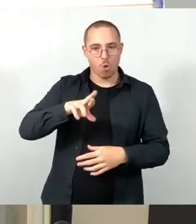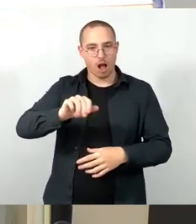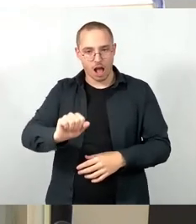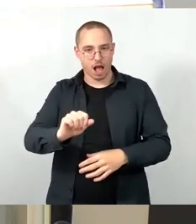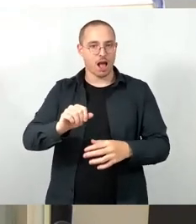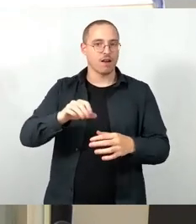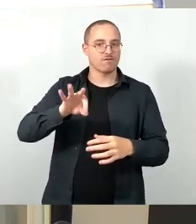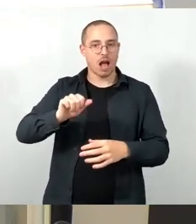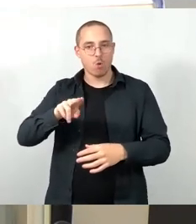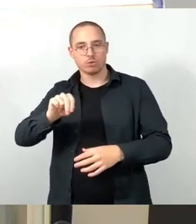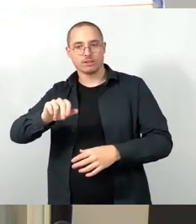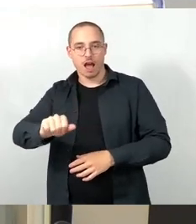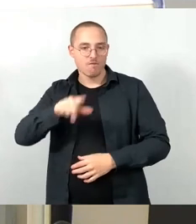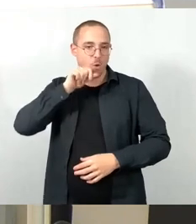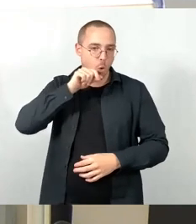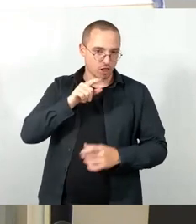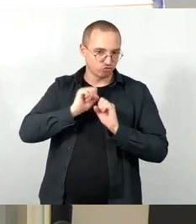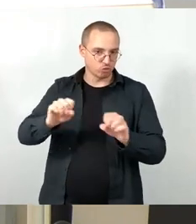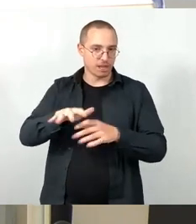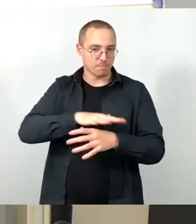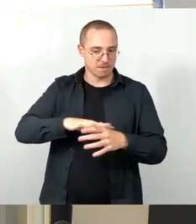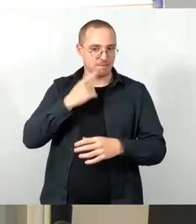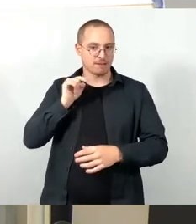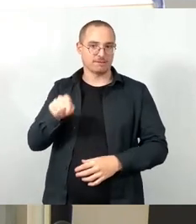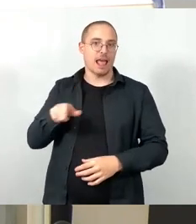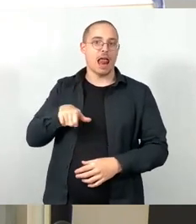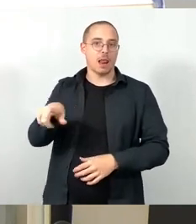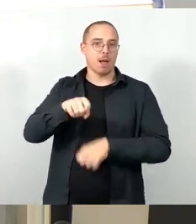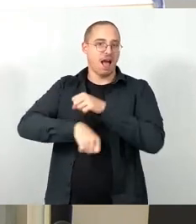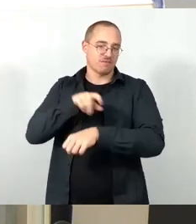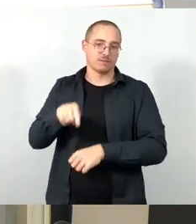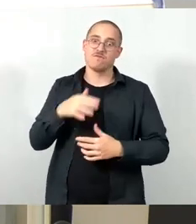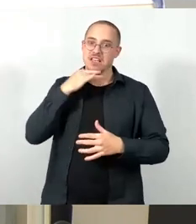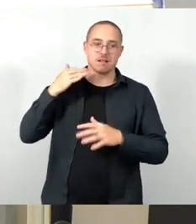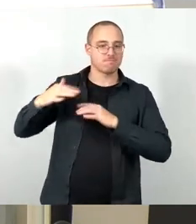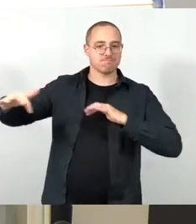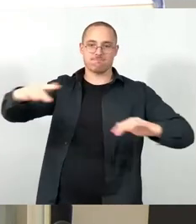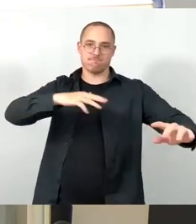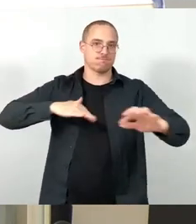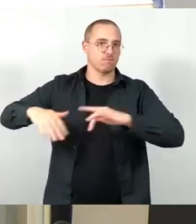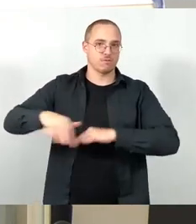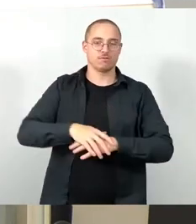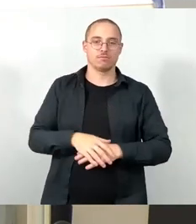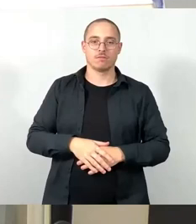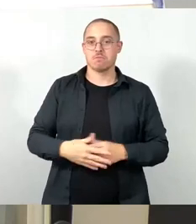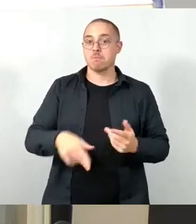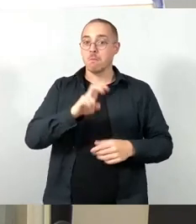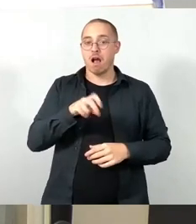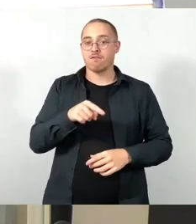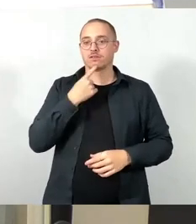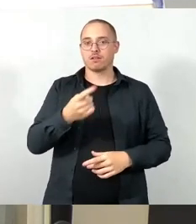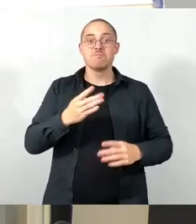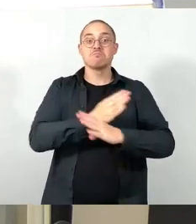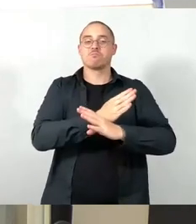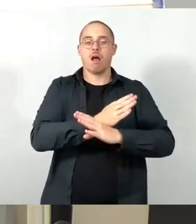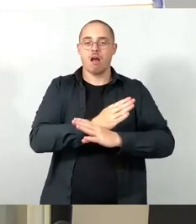Und die salomonische Formel, also dieser Paragraph verbietet nichts, aber die salomonische Formel ist dort drin in dem